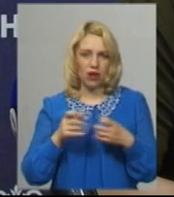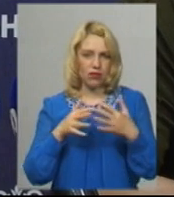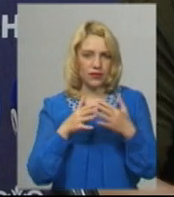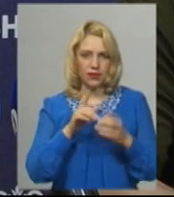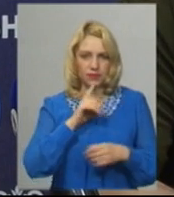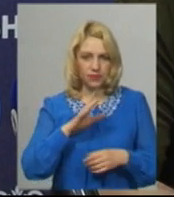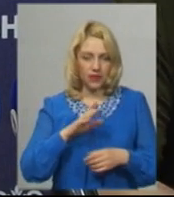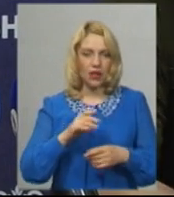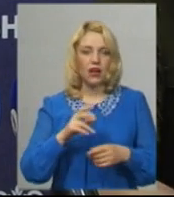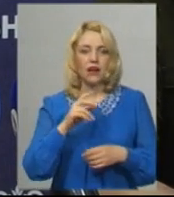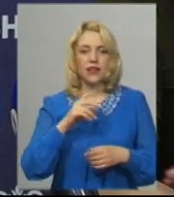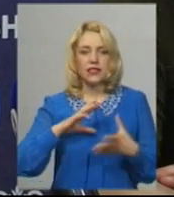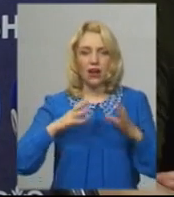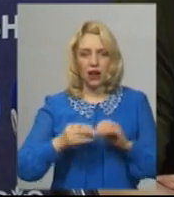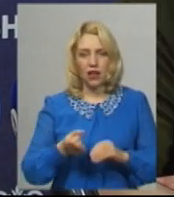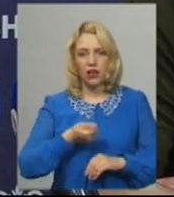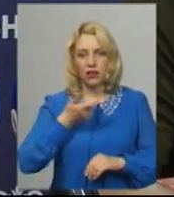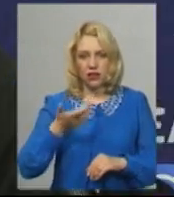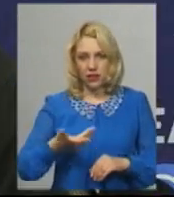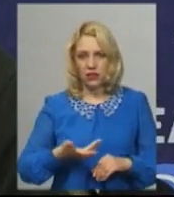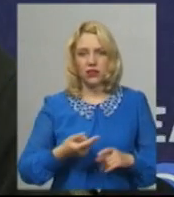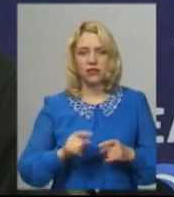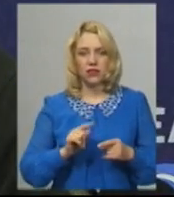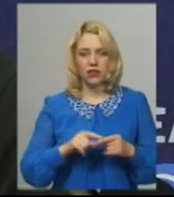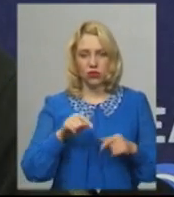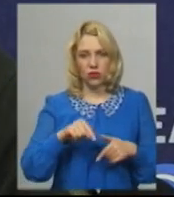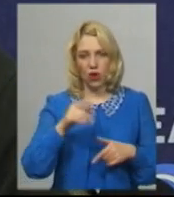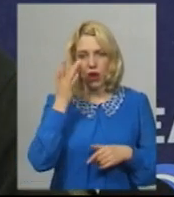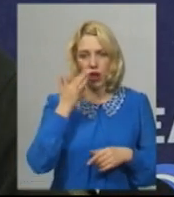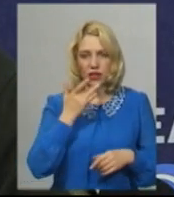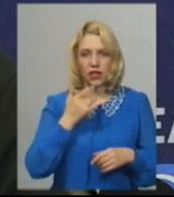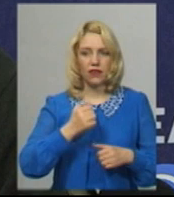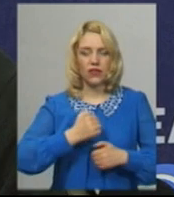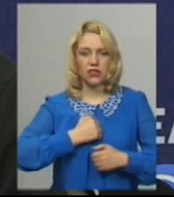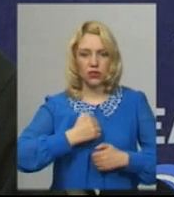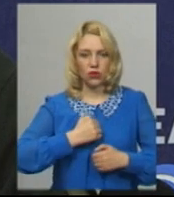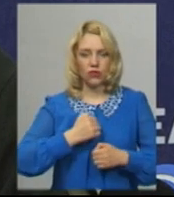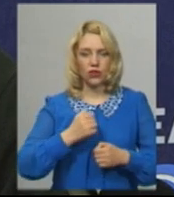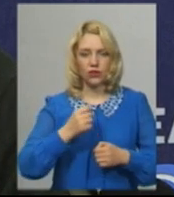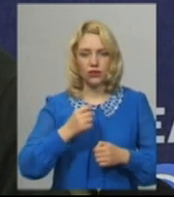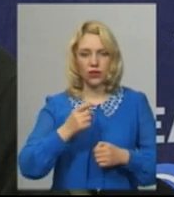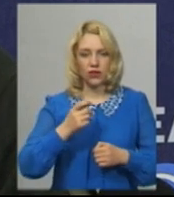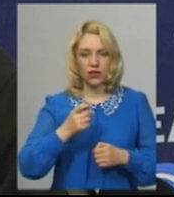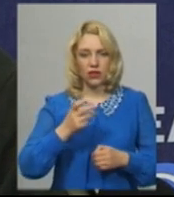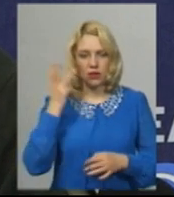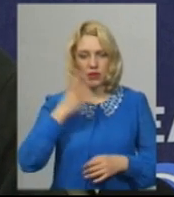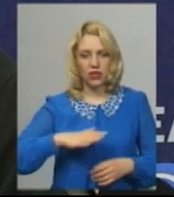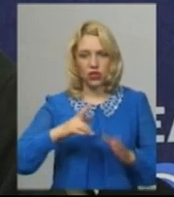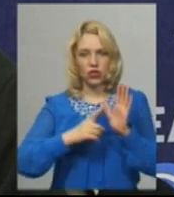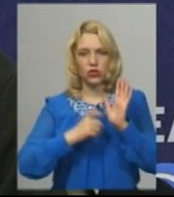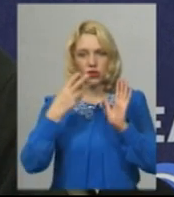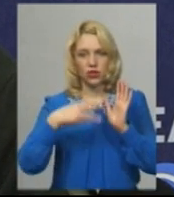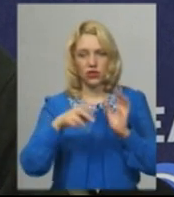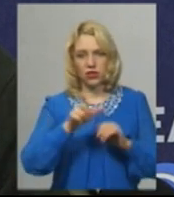Закальна кількість цього літа військово-настроєних в Хмельниччині одягнув 630 юнаків,